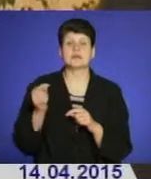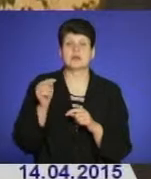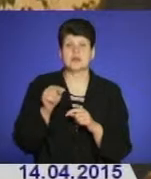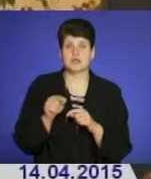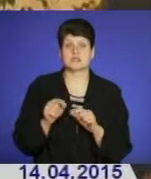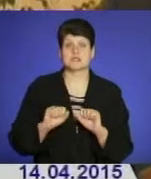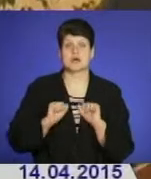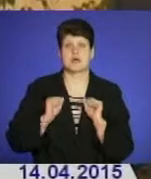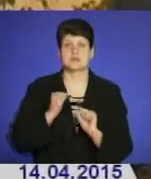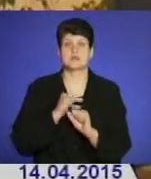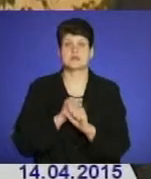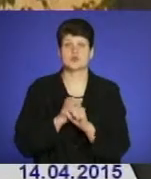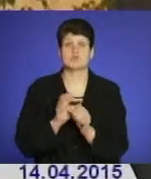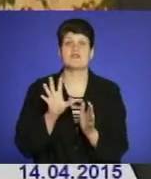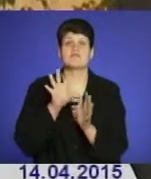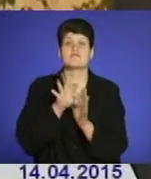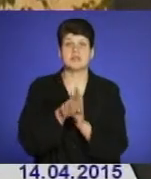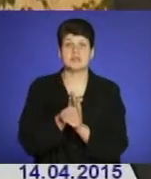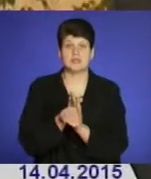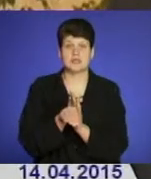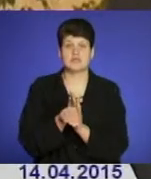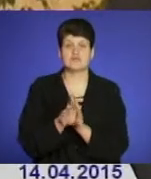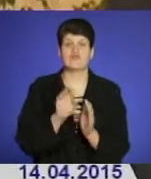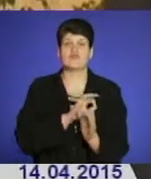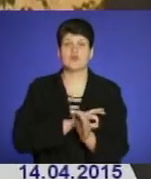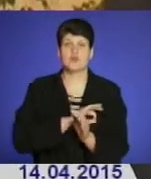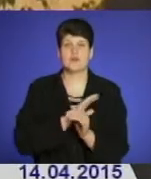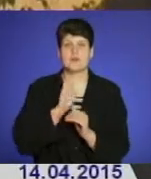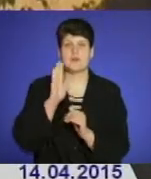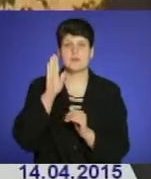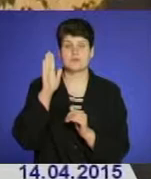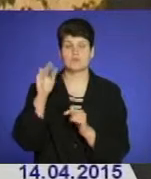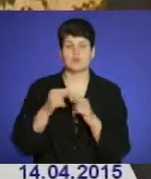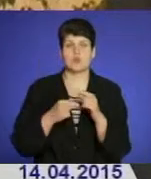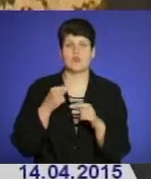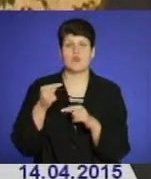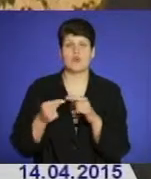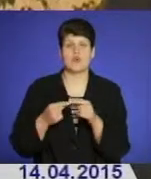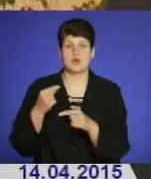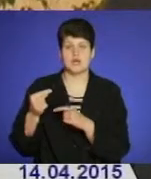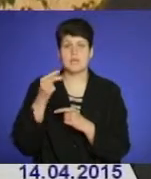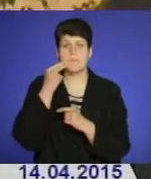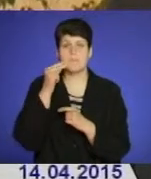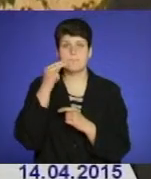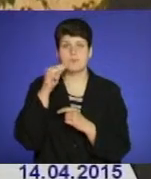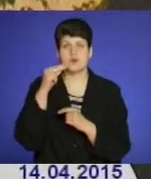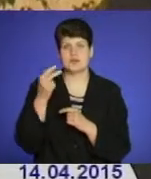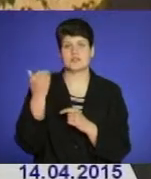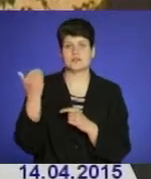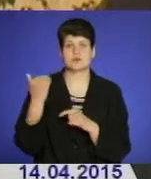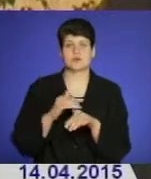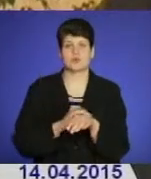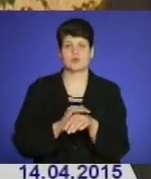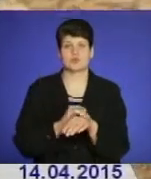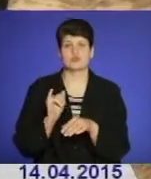намагаємося зробити вклад в виховання майбутнього покоління, в покращення їхнього доброводу